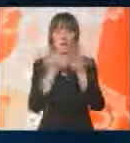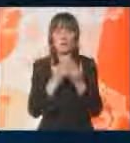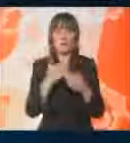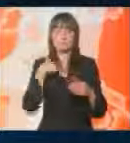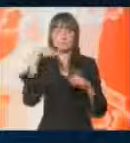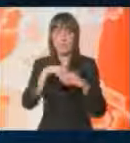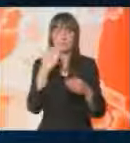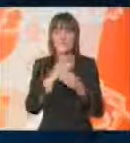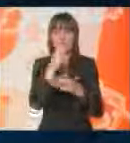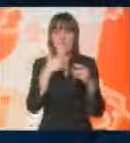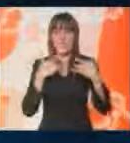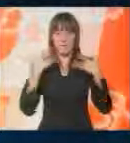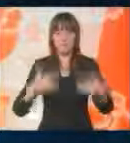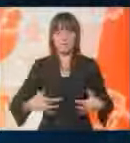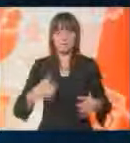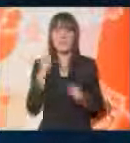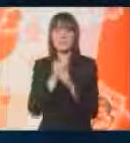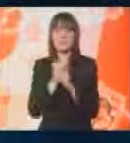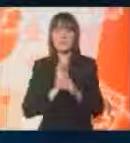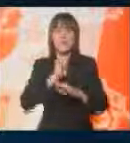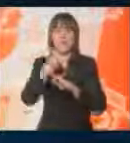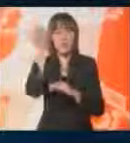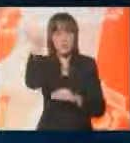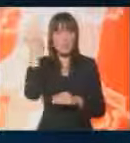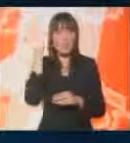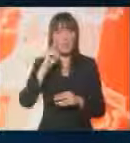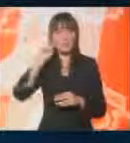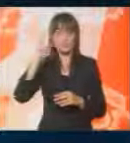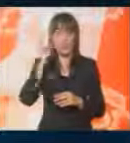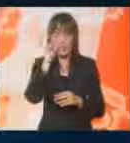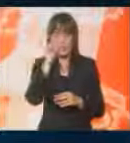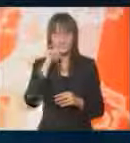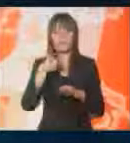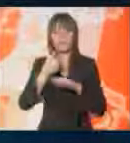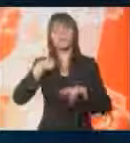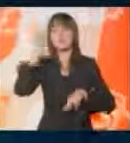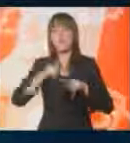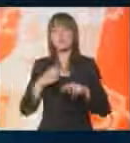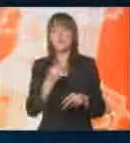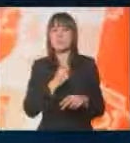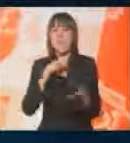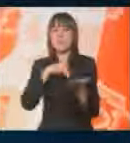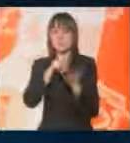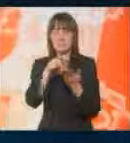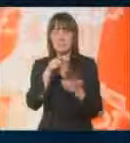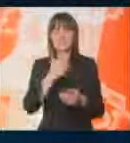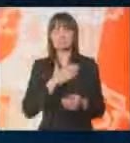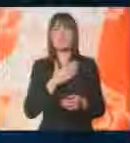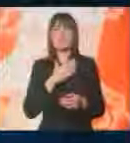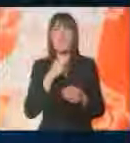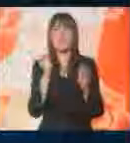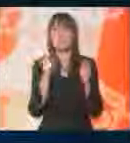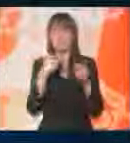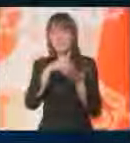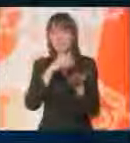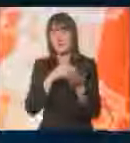Već sam bio u ovoj profesiji, radio sam ranije kod drugih ljudi i onda sam rešio samo da krenem sa svojim radnjom.